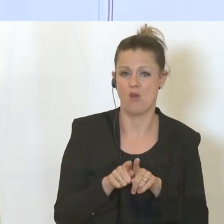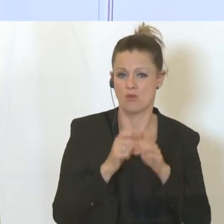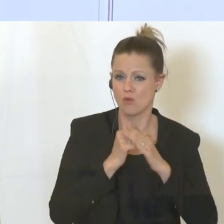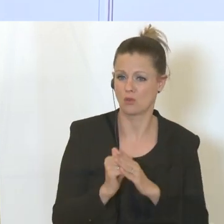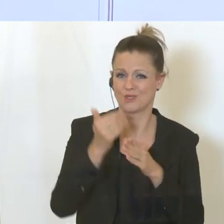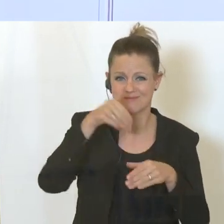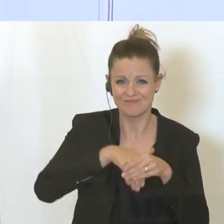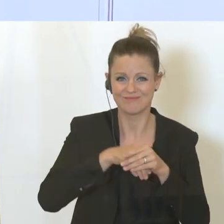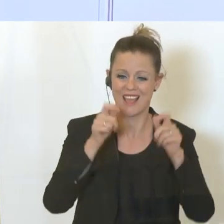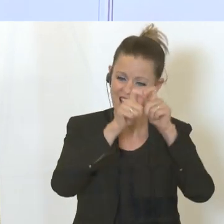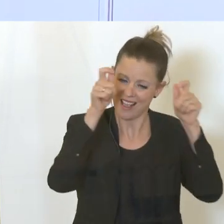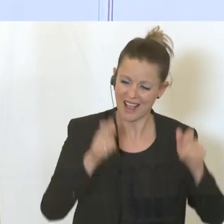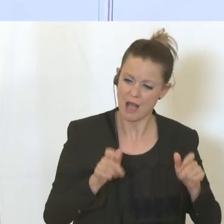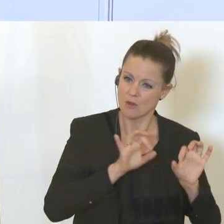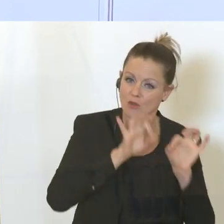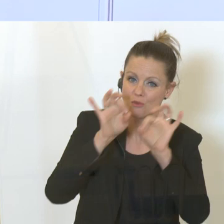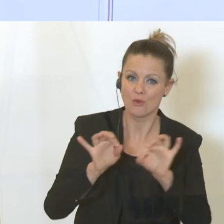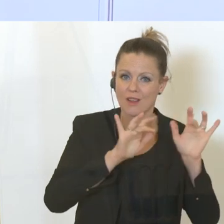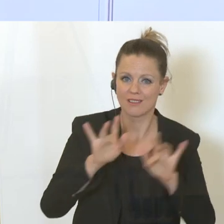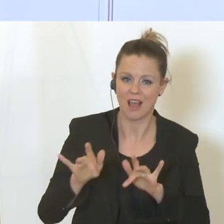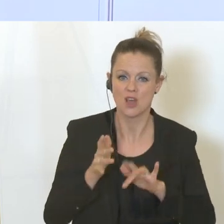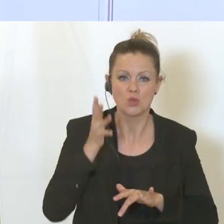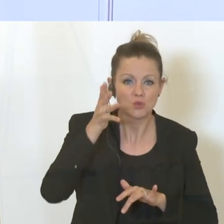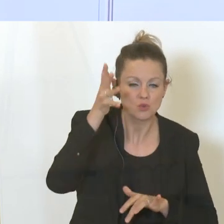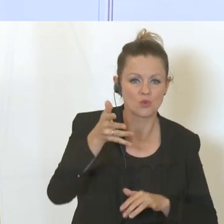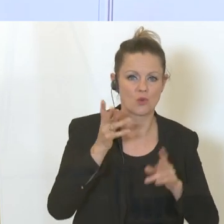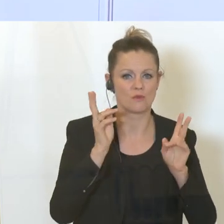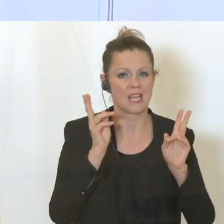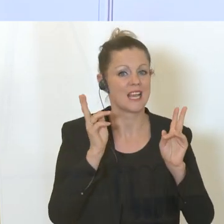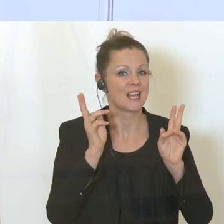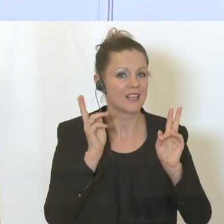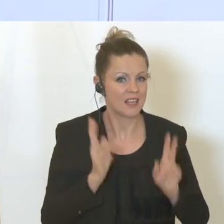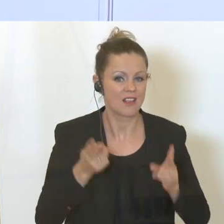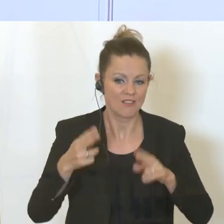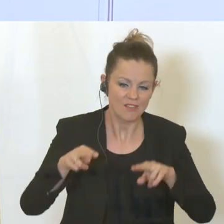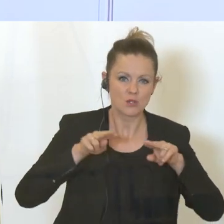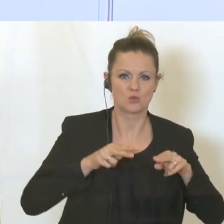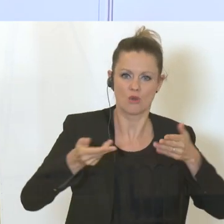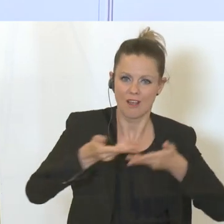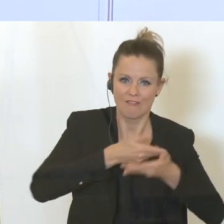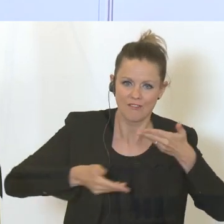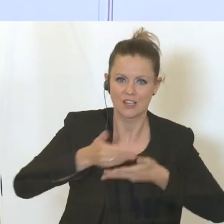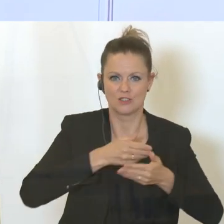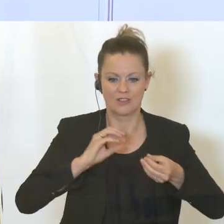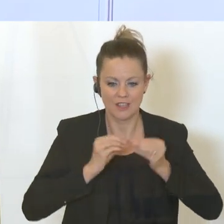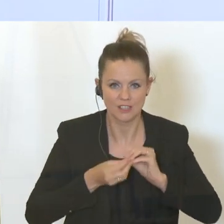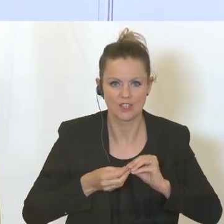Unterstützung, die einen Rahmen für sie bietet, dass sie mit diesen Rahmenbedingungen wieder wirtschaften können, ihr Geschäft wieder aufnehmen können